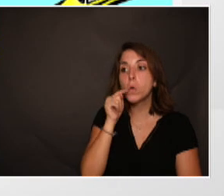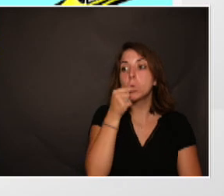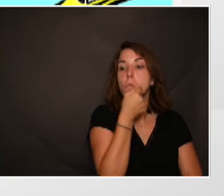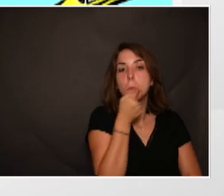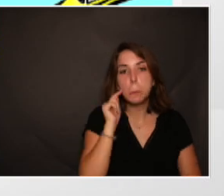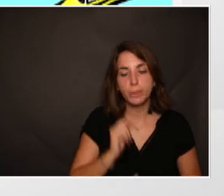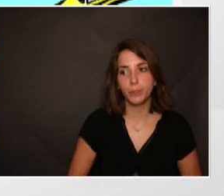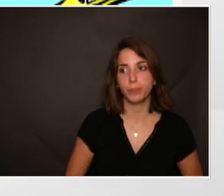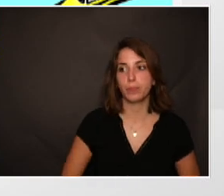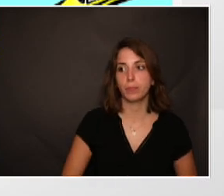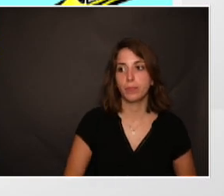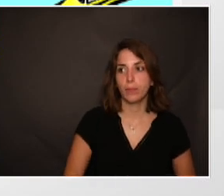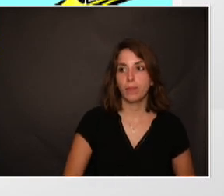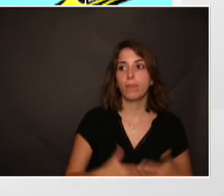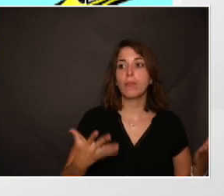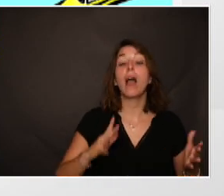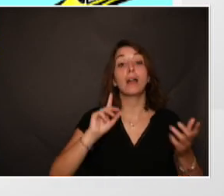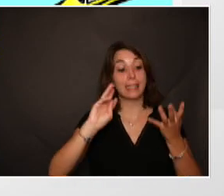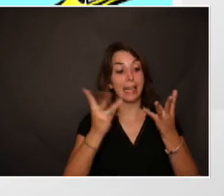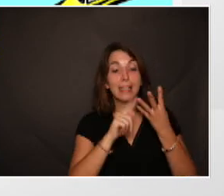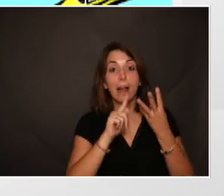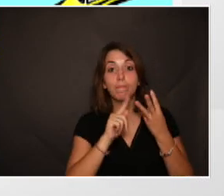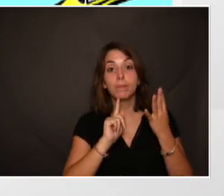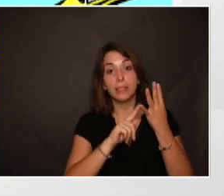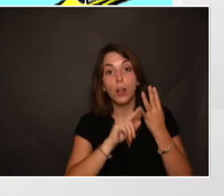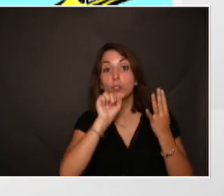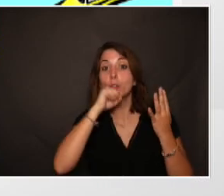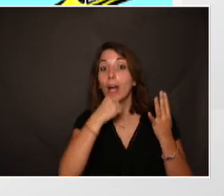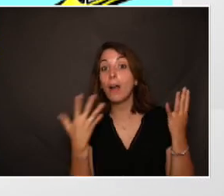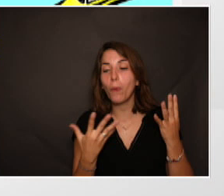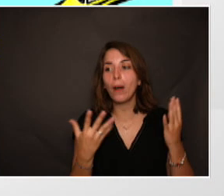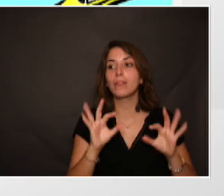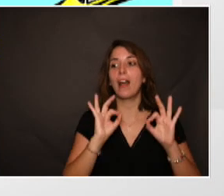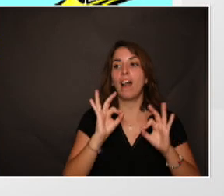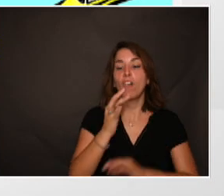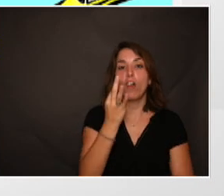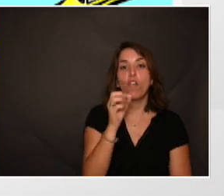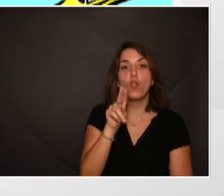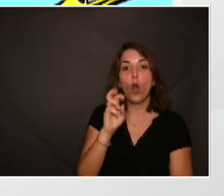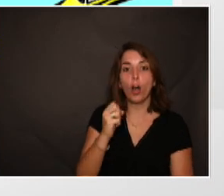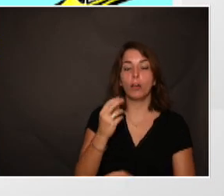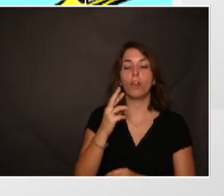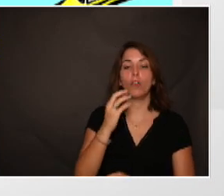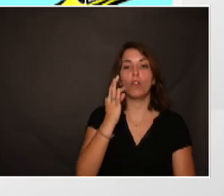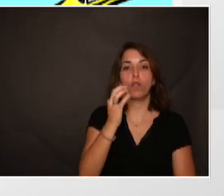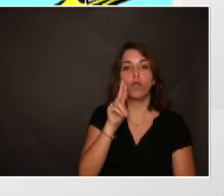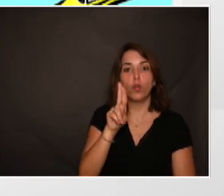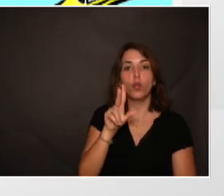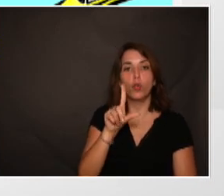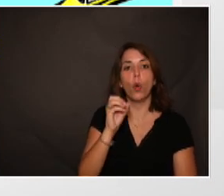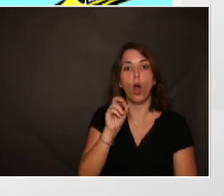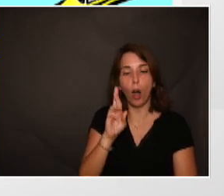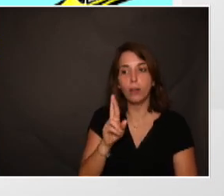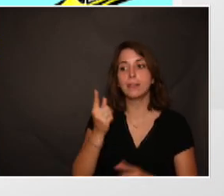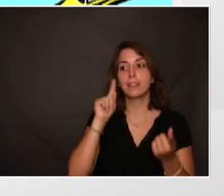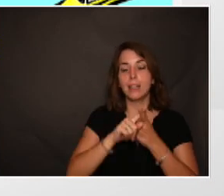Quatrièmement, le fluor. Le fluor renforce les dents, il va diminuer le risque de carie. Il faut savoir qu'on en trouve en